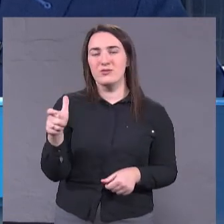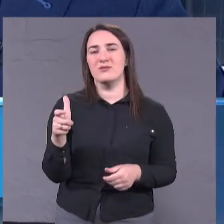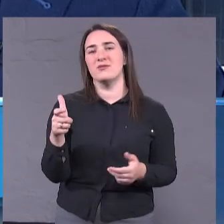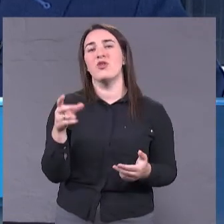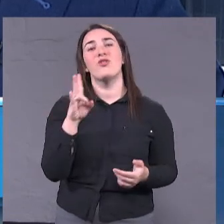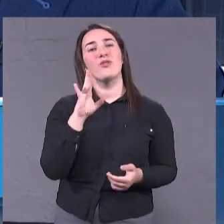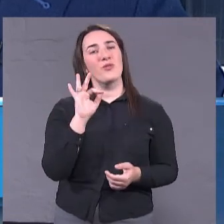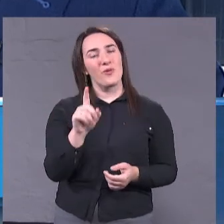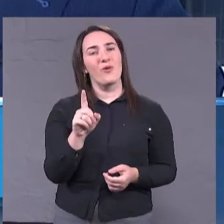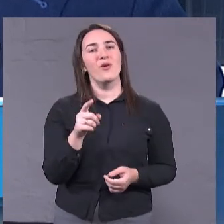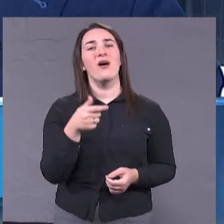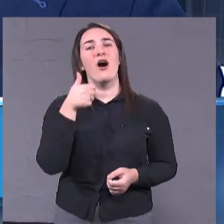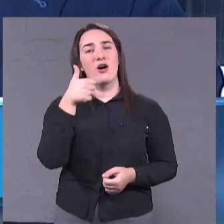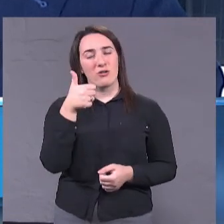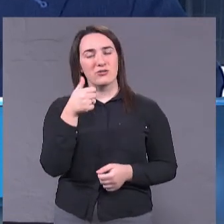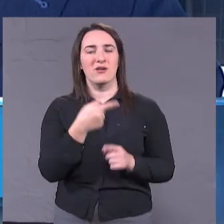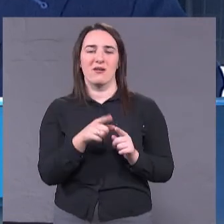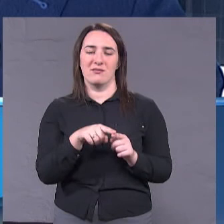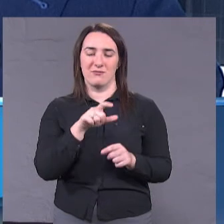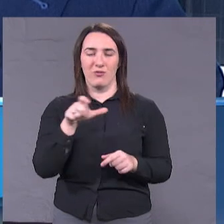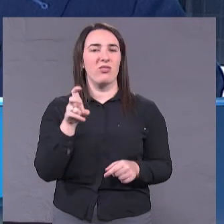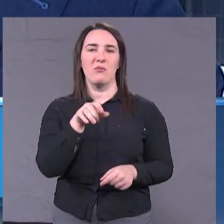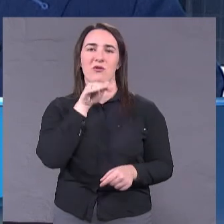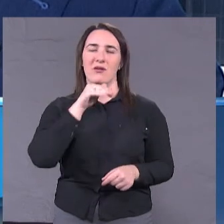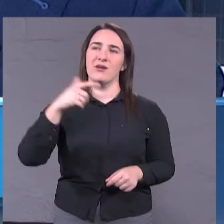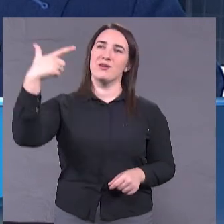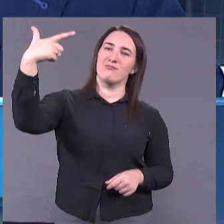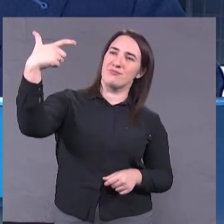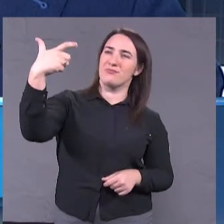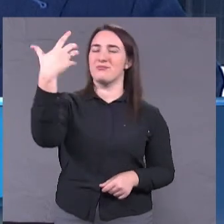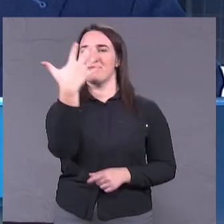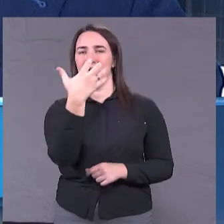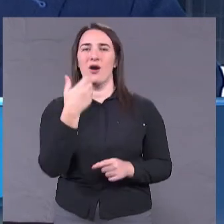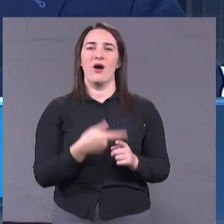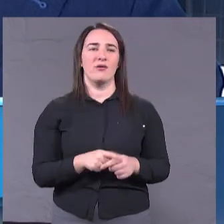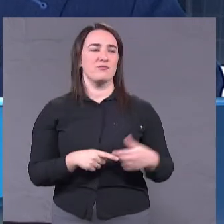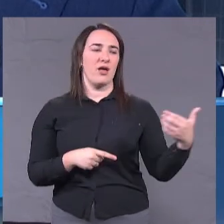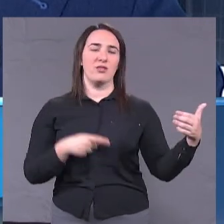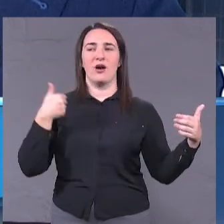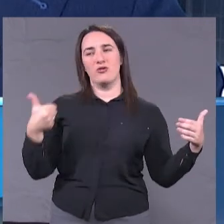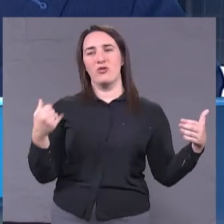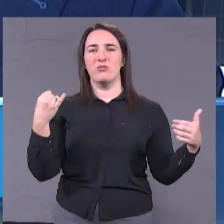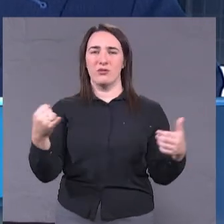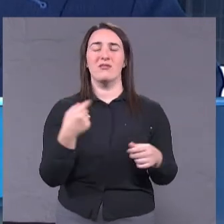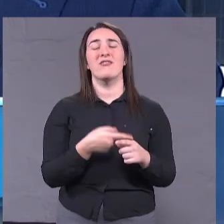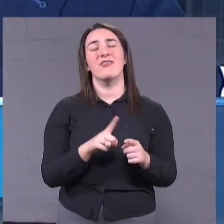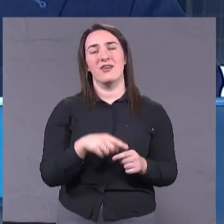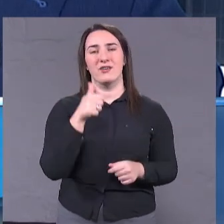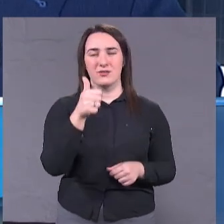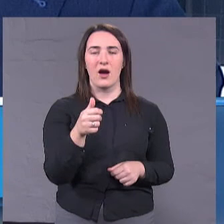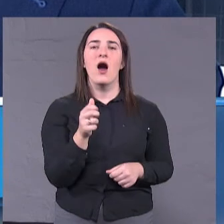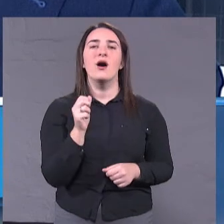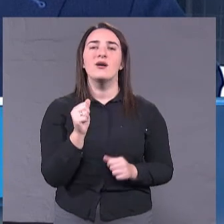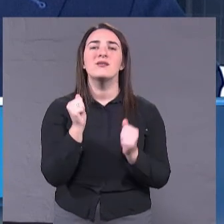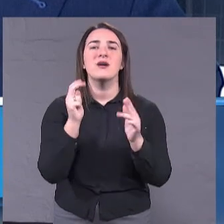хороші ребята не професія. Ходити в селфі і показувати, що плохо, що хоро, це хоро. А як практично